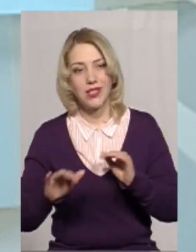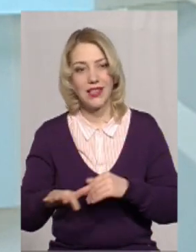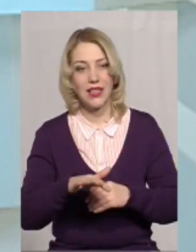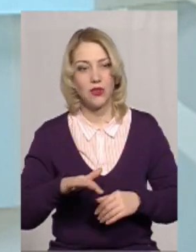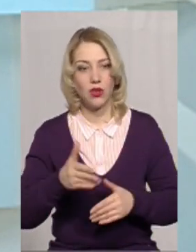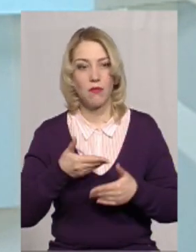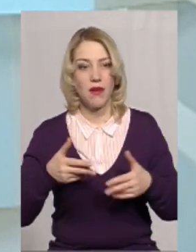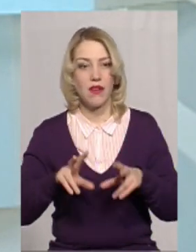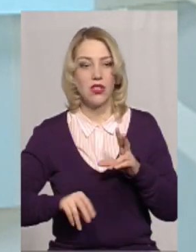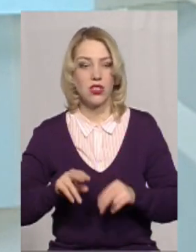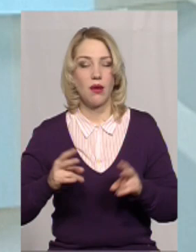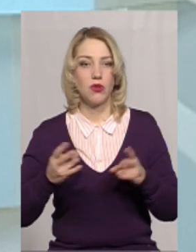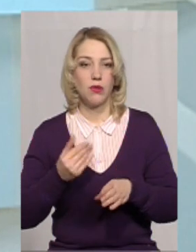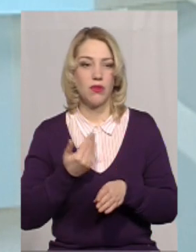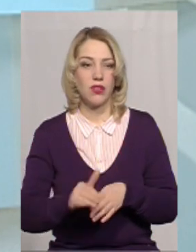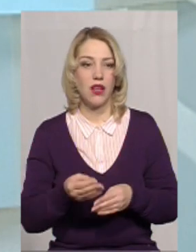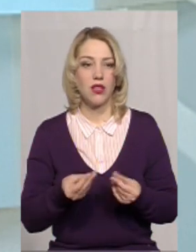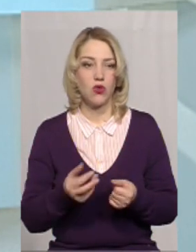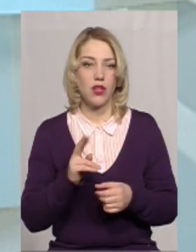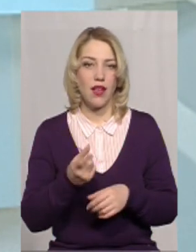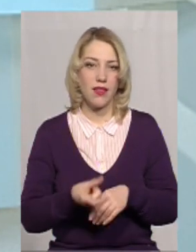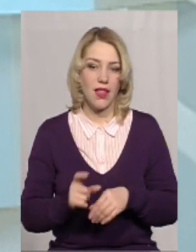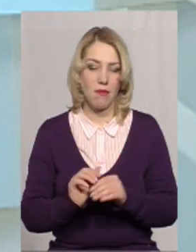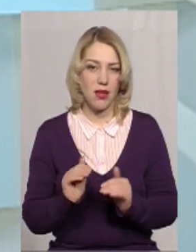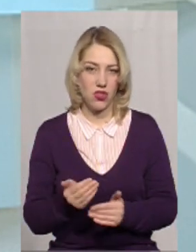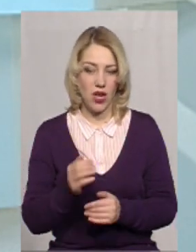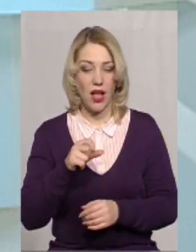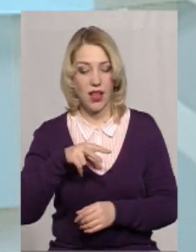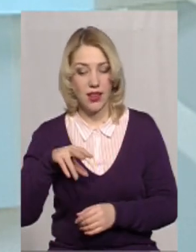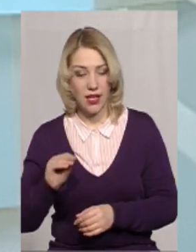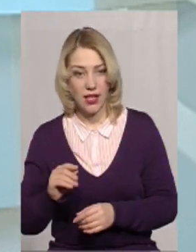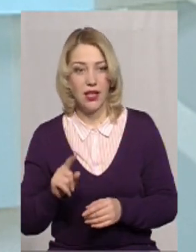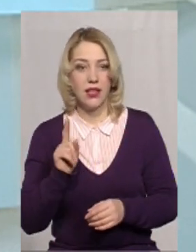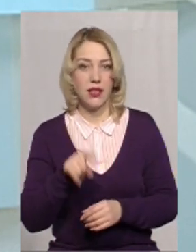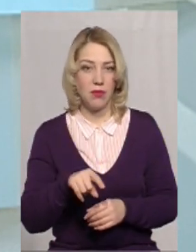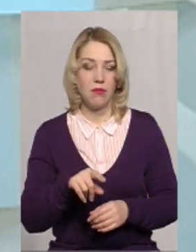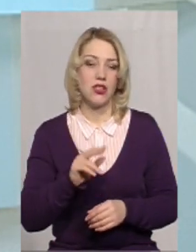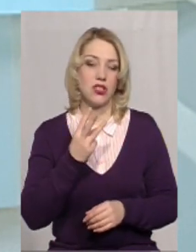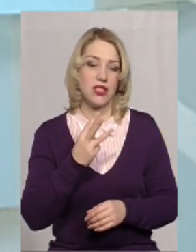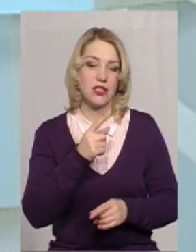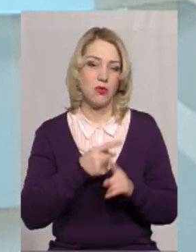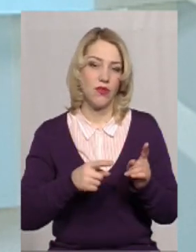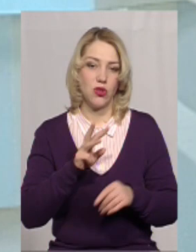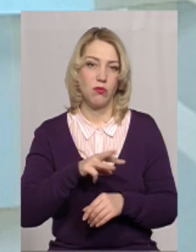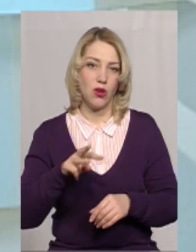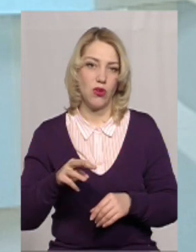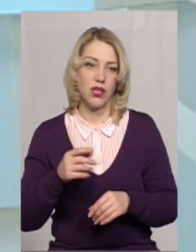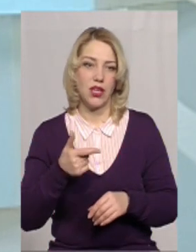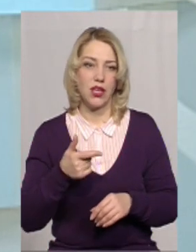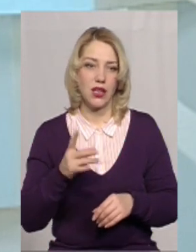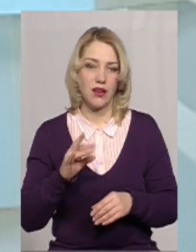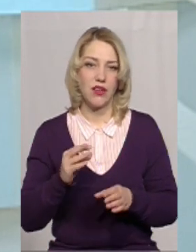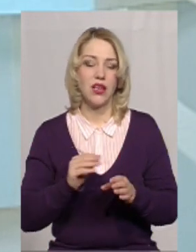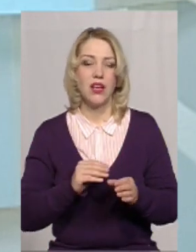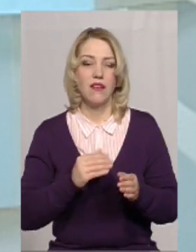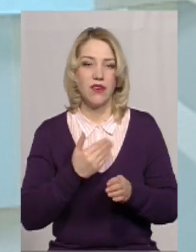ми вважаємо, що потрібно виділяти кошти якнайменше. Але тим не менше 3,5 мільйони виділено на благоустрій